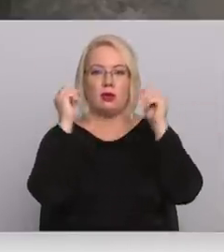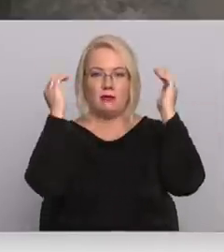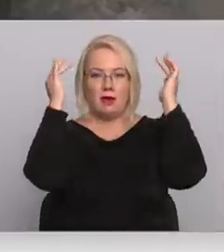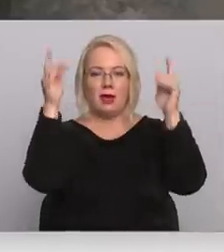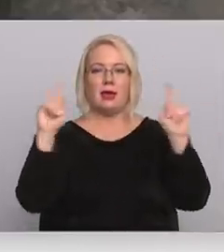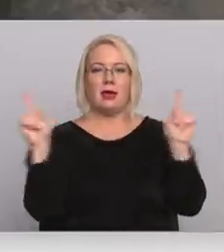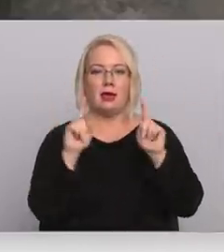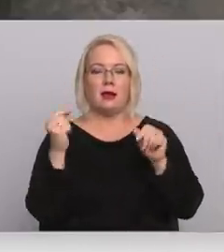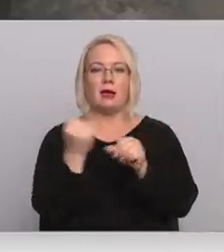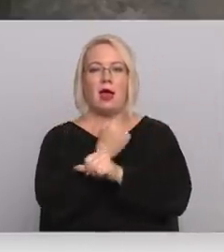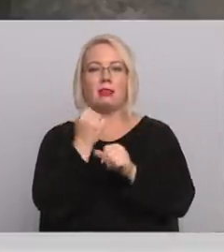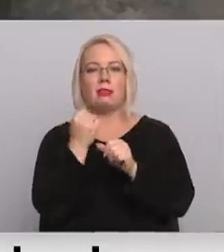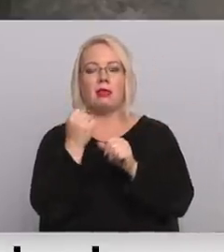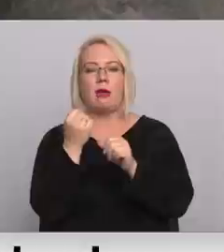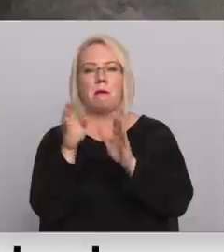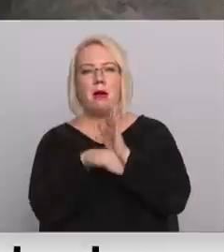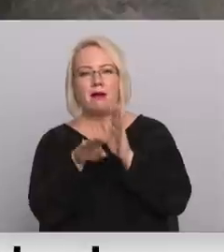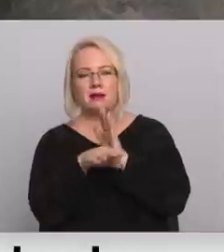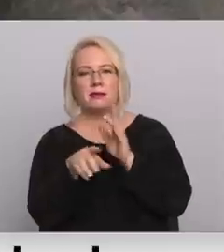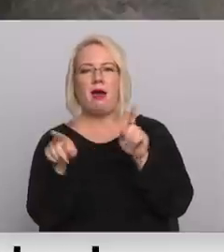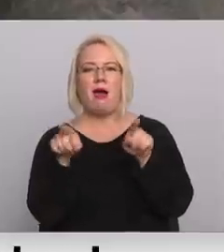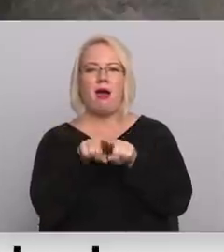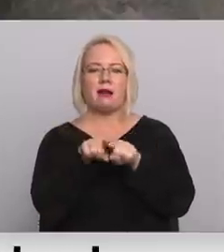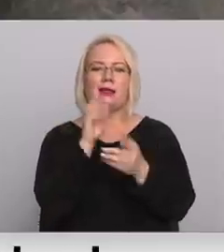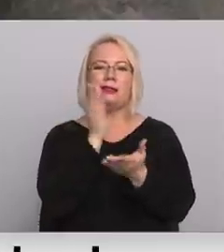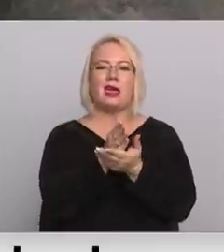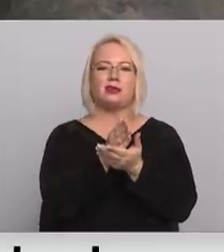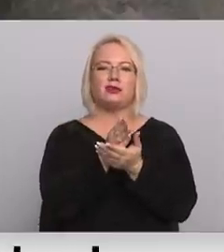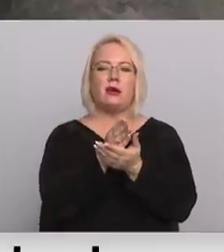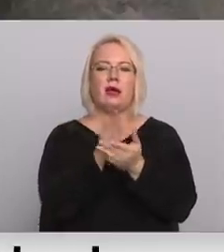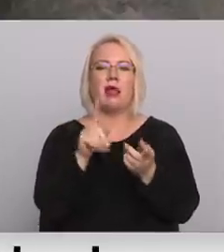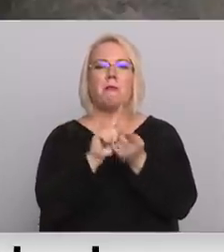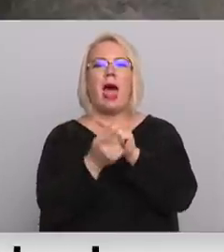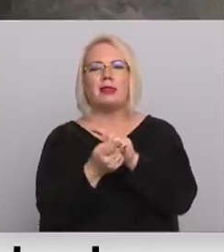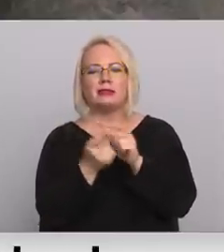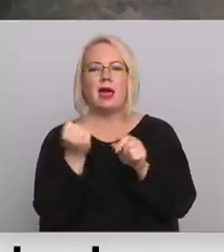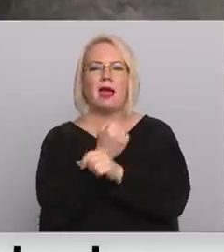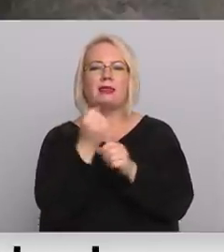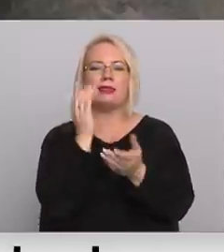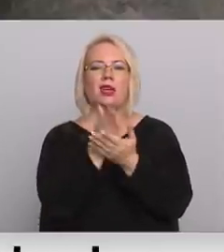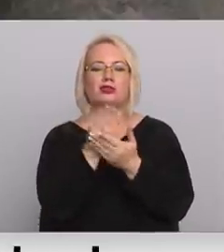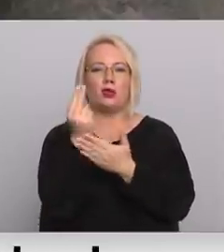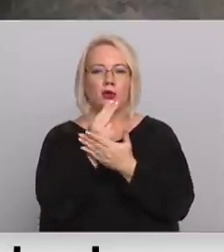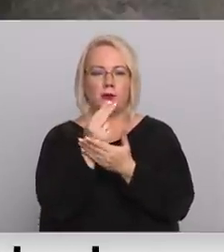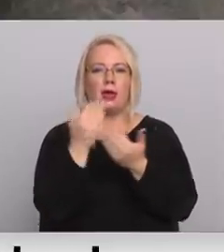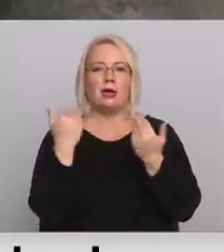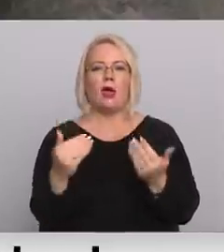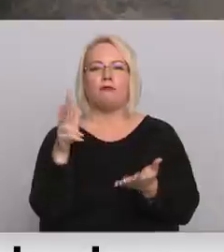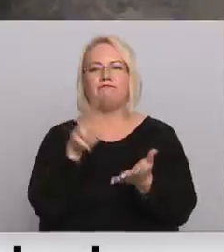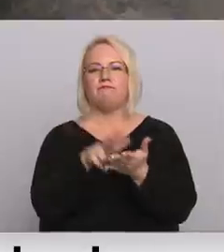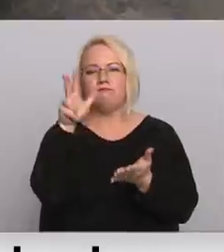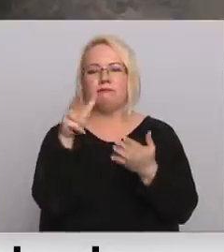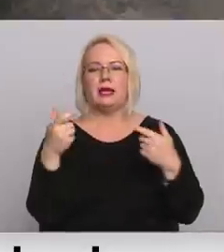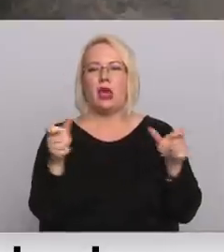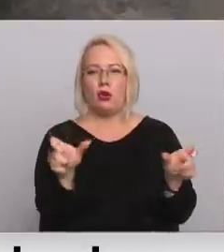izveidojušies, gan pārnestā, gan arī tiešā nosīmē. Jo šodien, šovakar ir pieņemti ierobešojumi, jeb tās